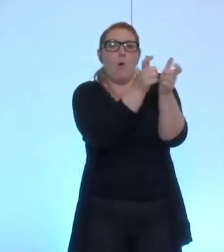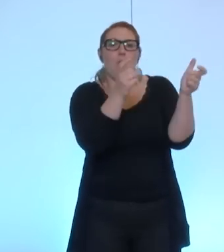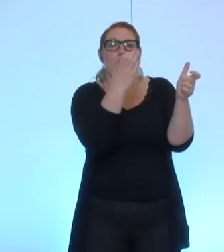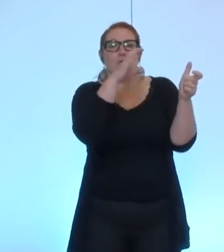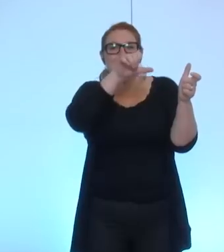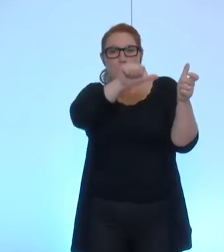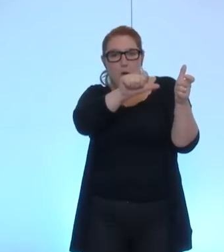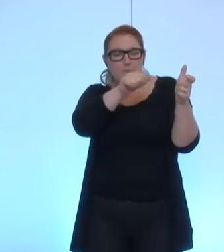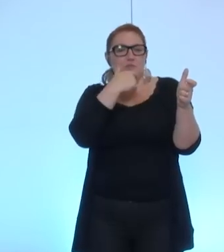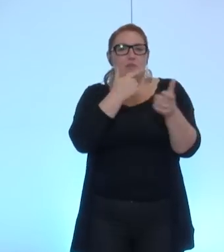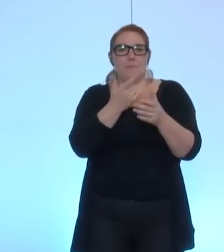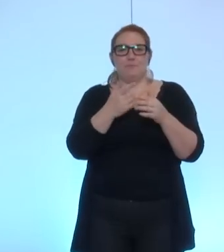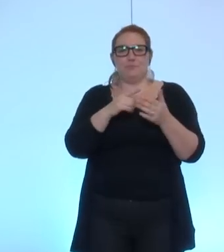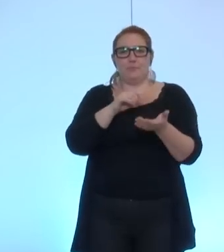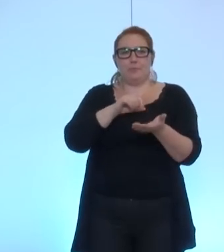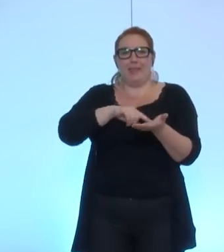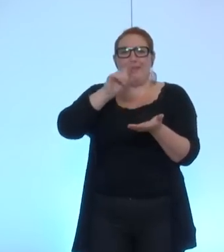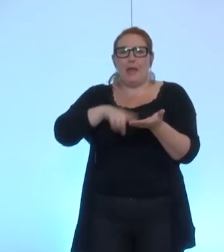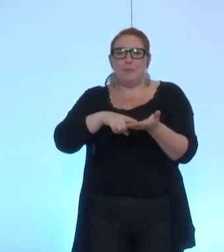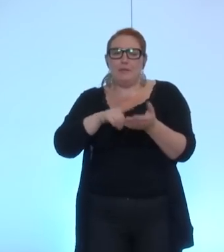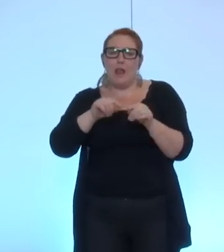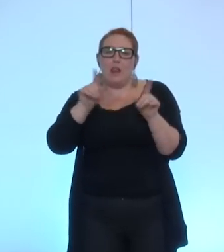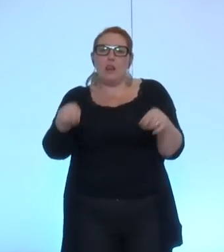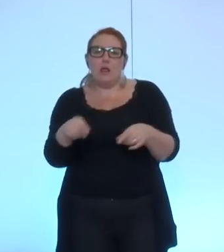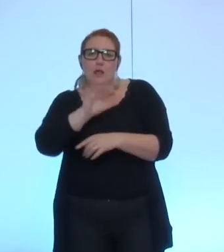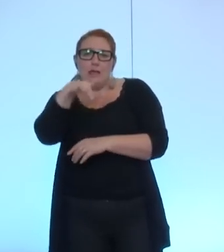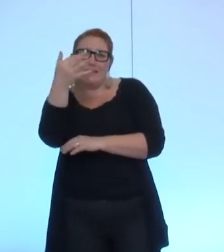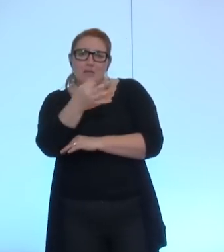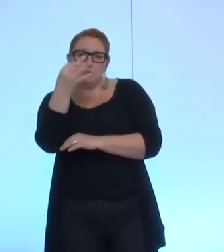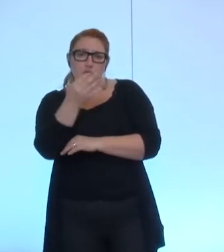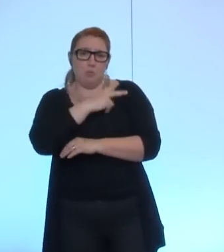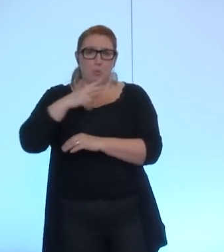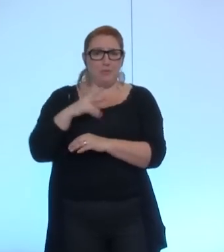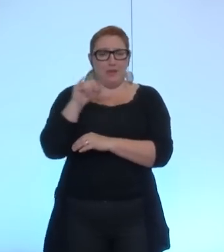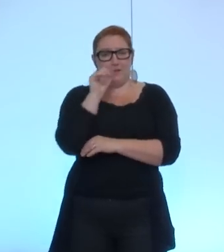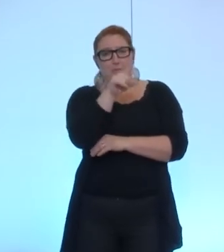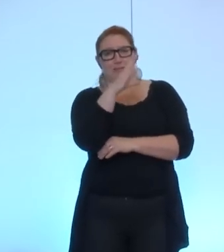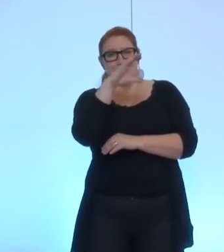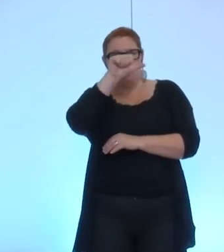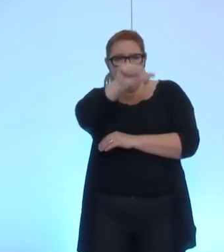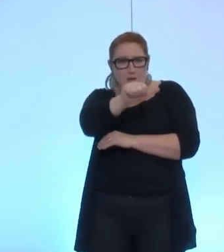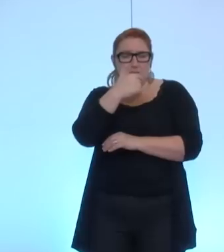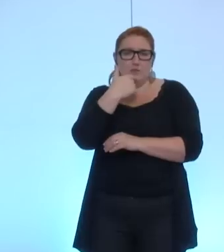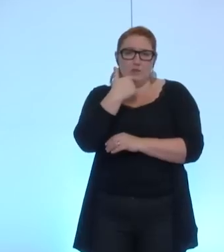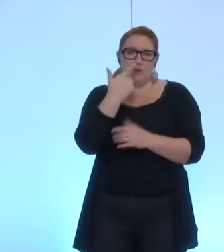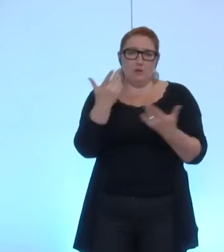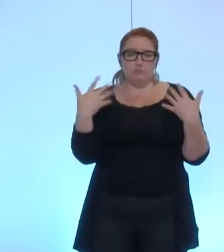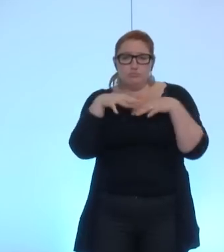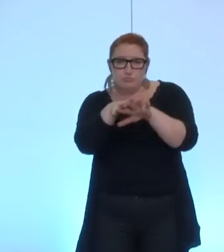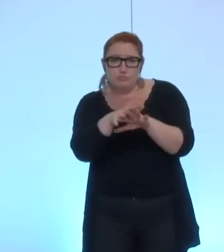15% du capital est détenu par le CEA et qui marie les sciences de la vie, la détection